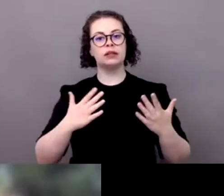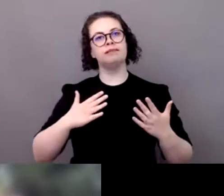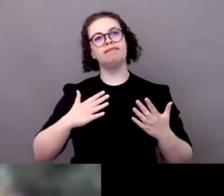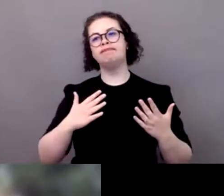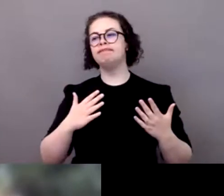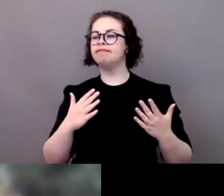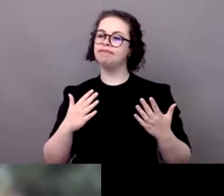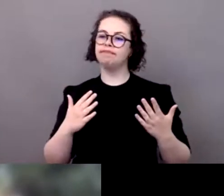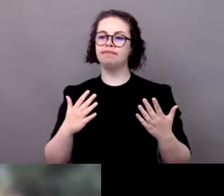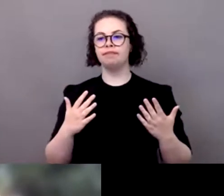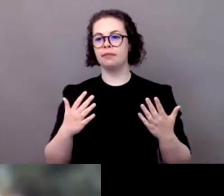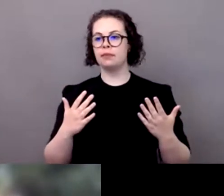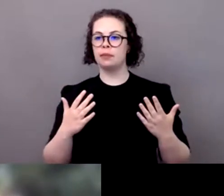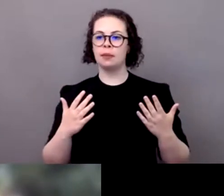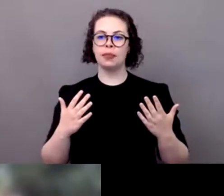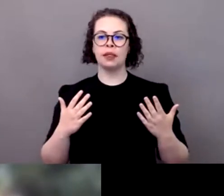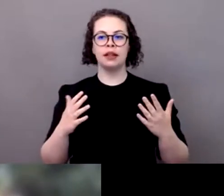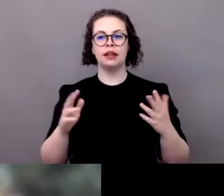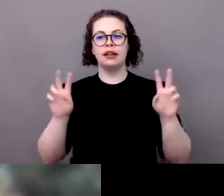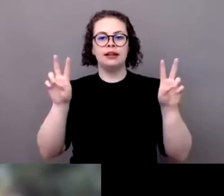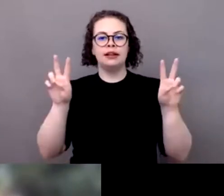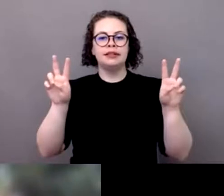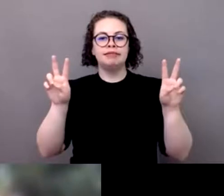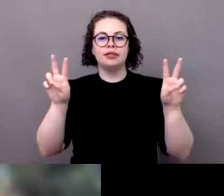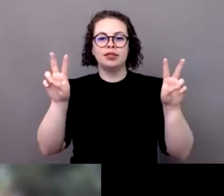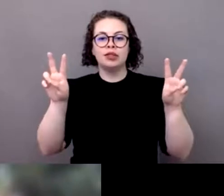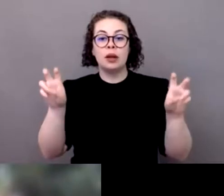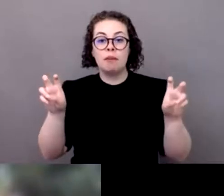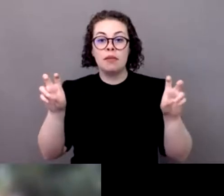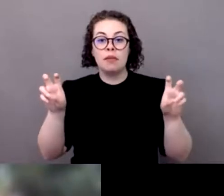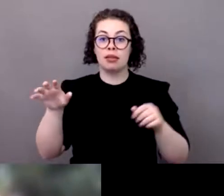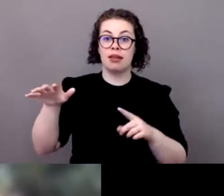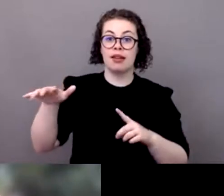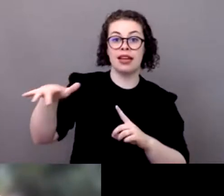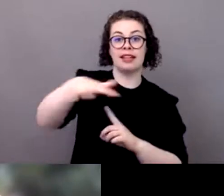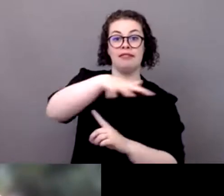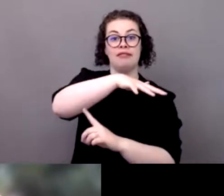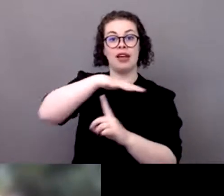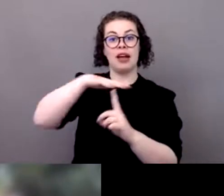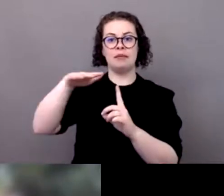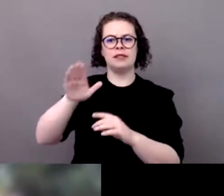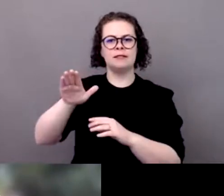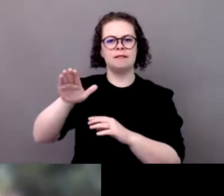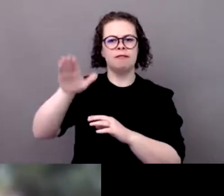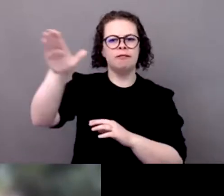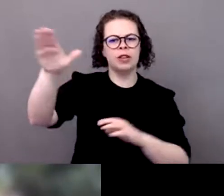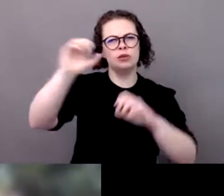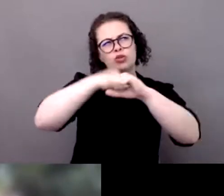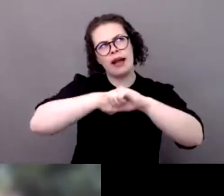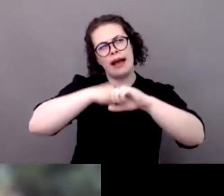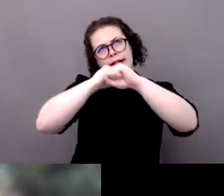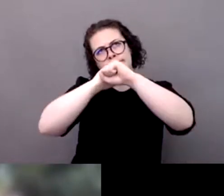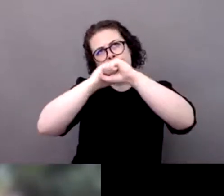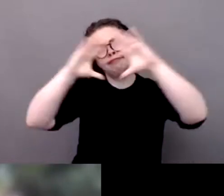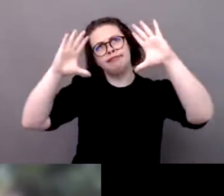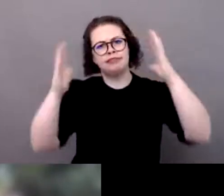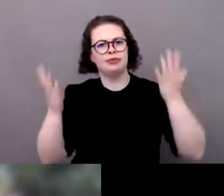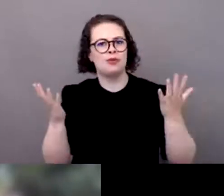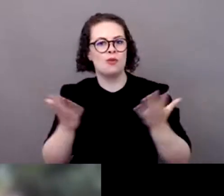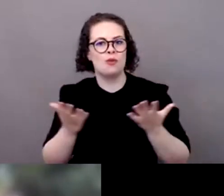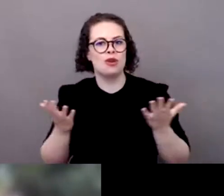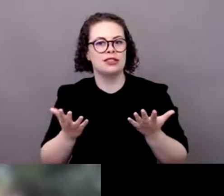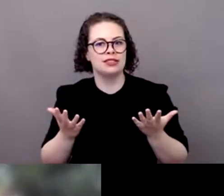à chaque fois je réfléchis selon trois trois sous-sujets ou trois axes il ya